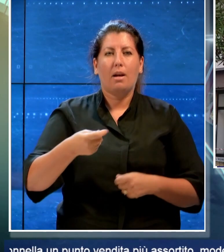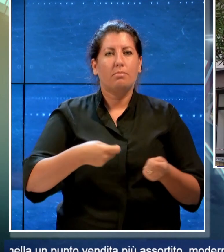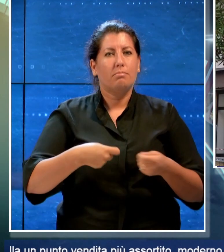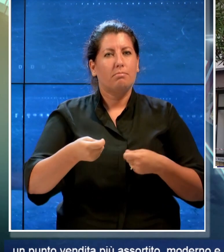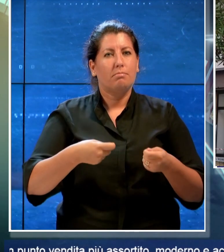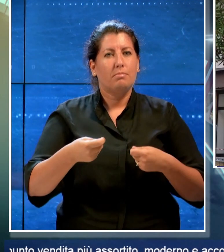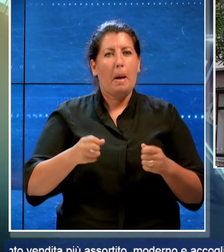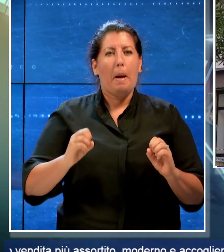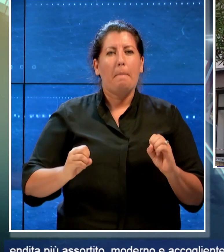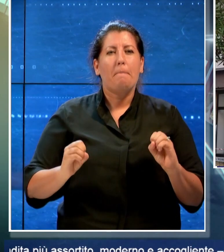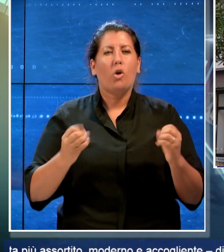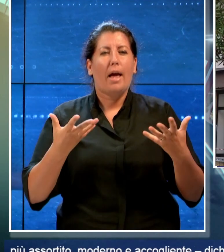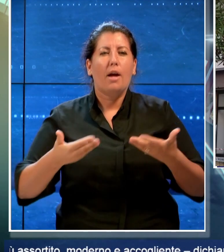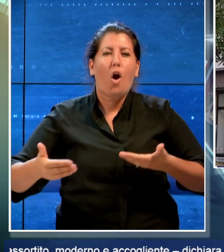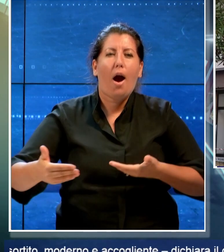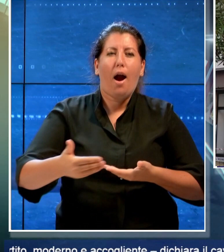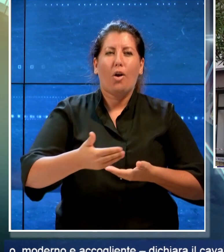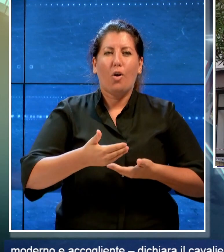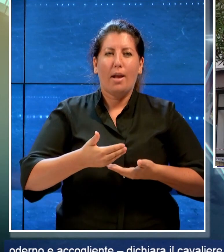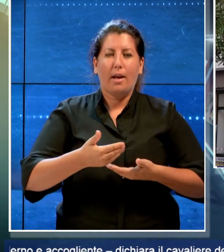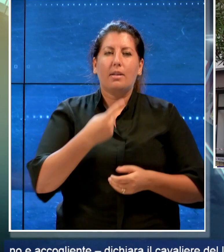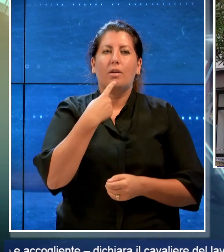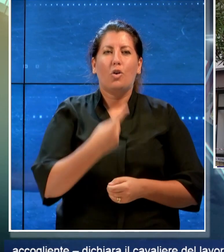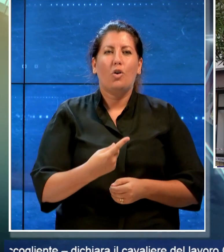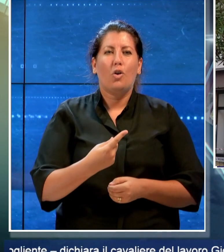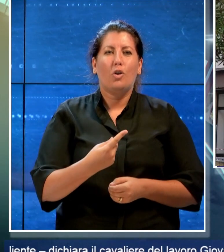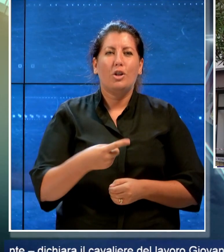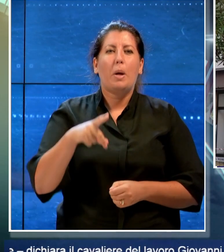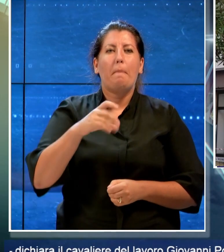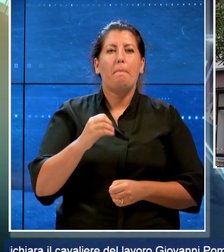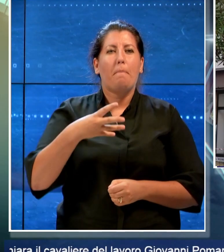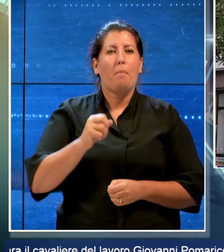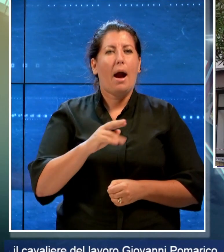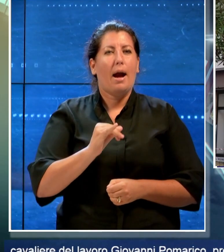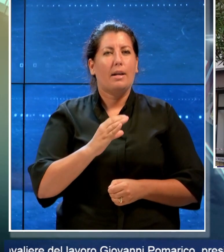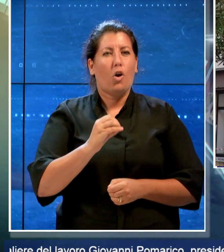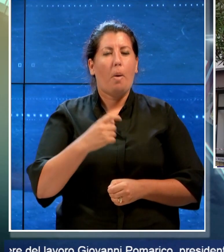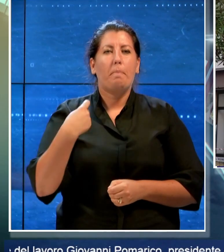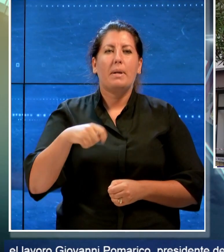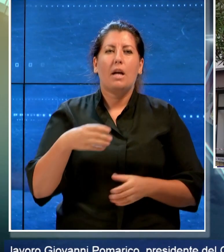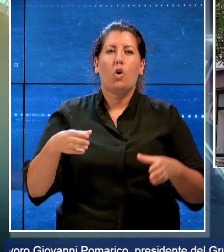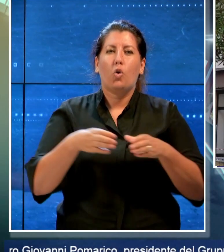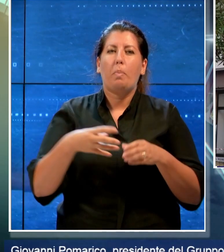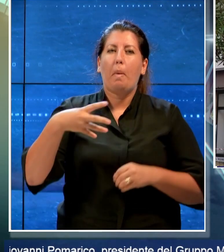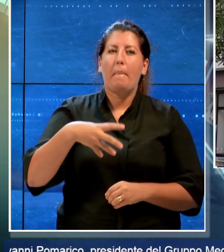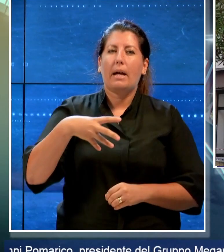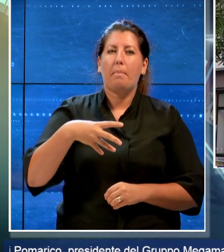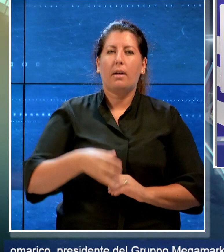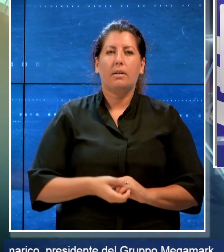accogliente. Dicara il Cavaliere del Lavoro Giovanni Pomarico, presidente del gruppo Megamark.